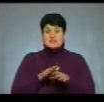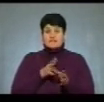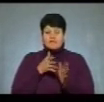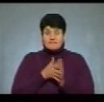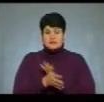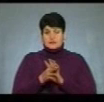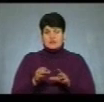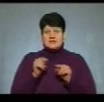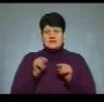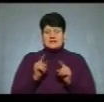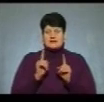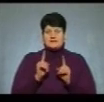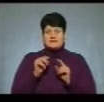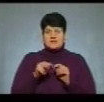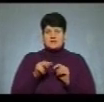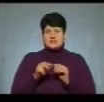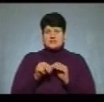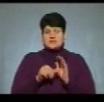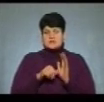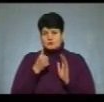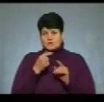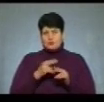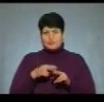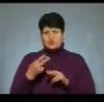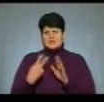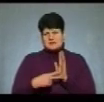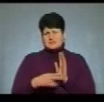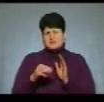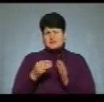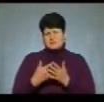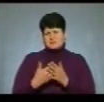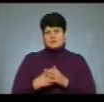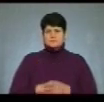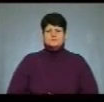перші в році ми повернули біля 70 тисяч».